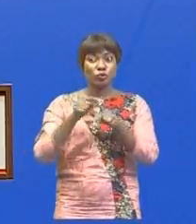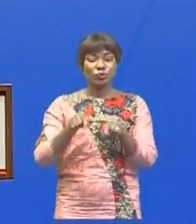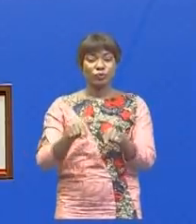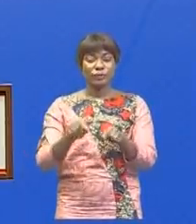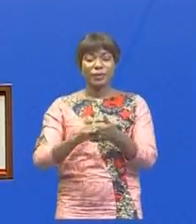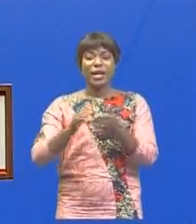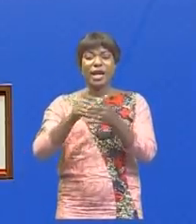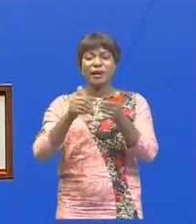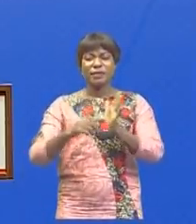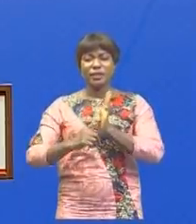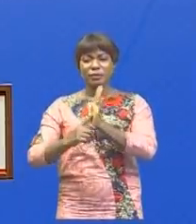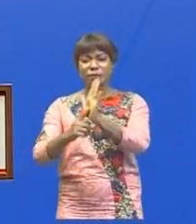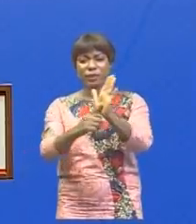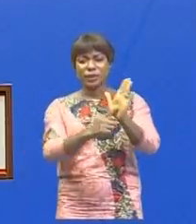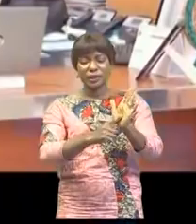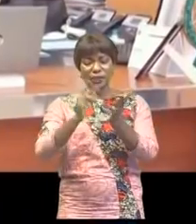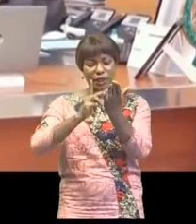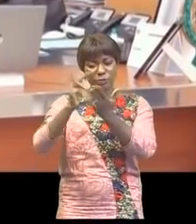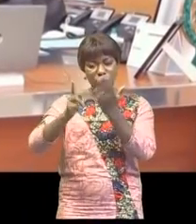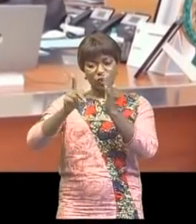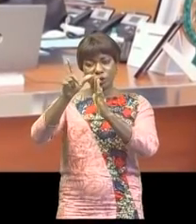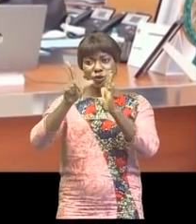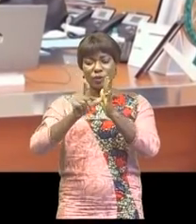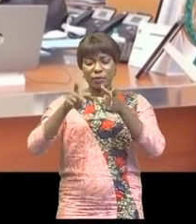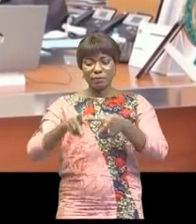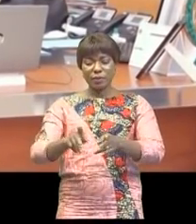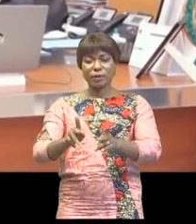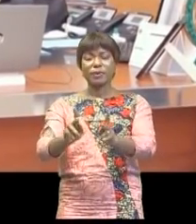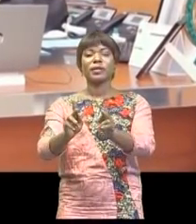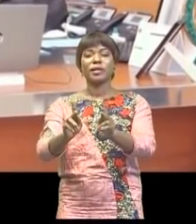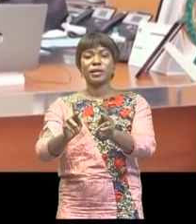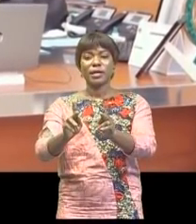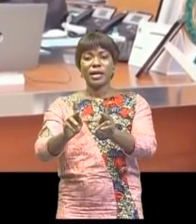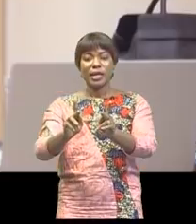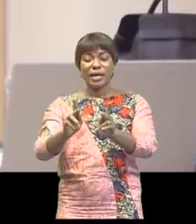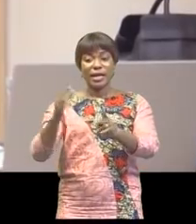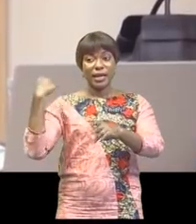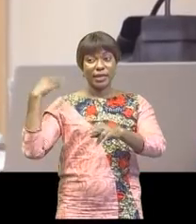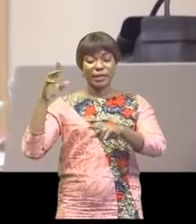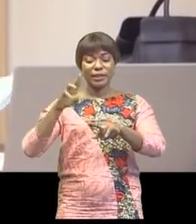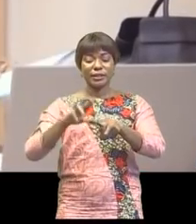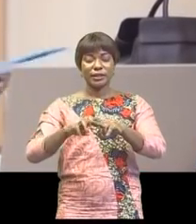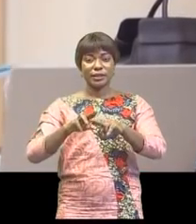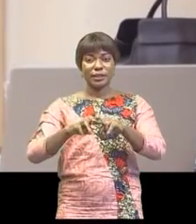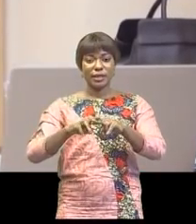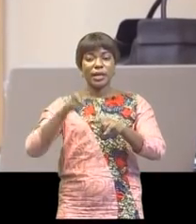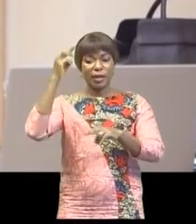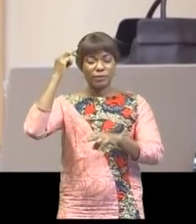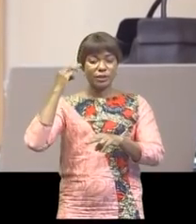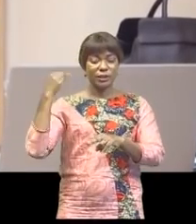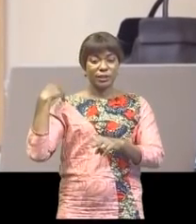Avant de présenter le projet de loi autorisant la prorogation de l'état de siège la ministre d'État,